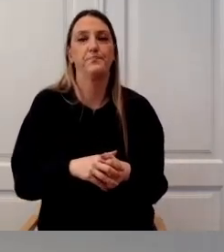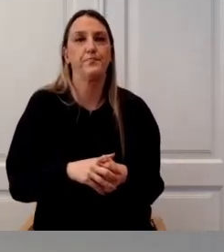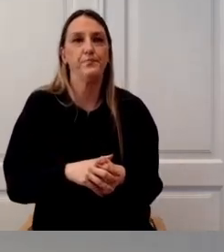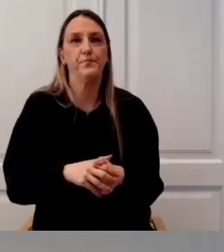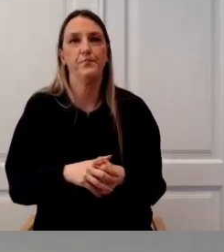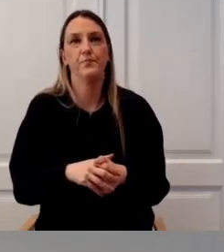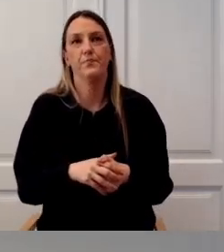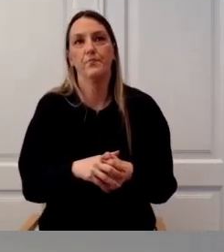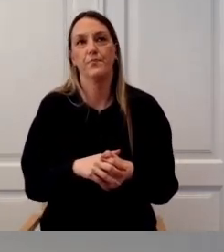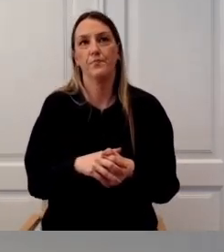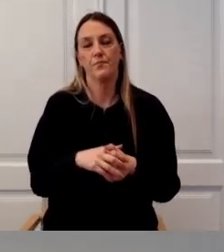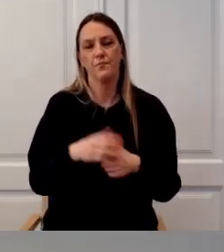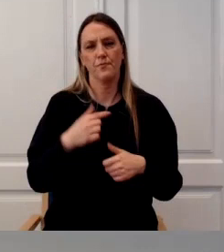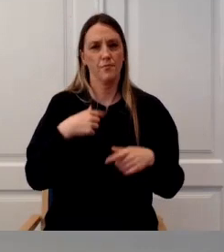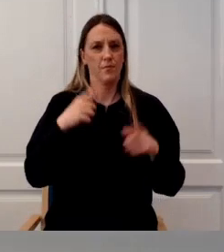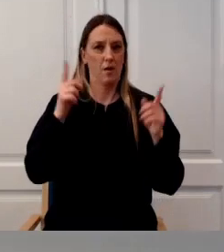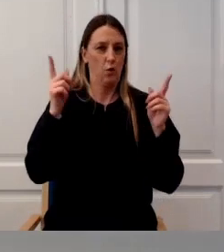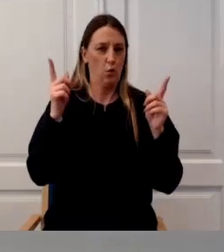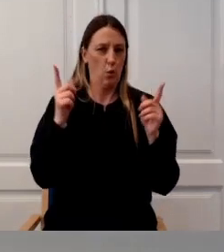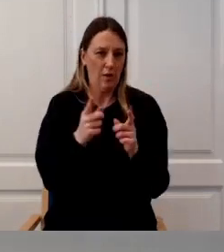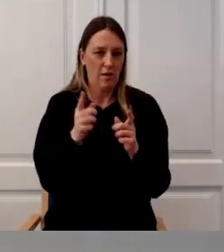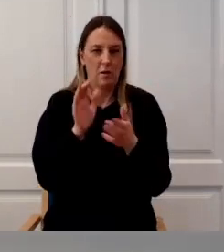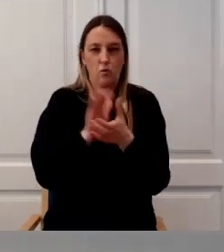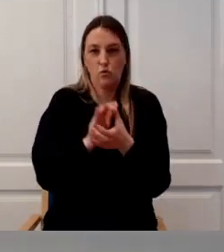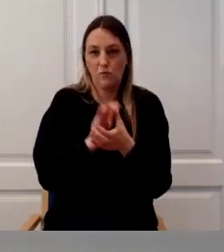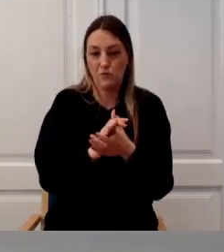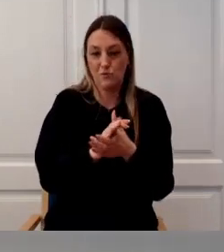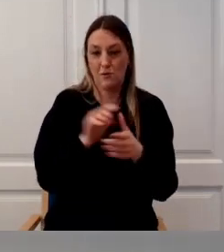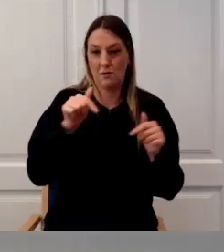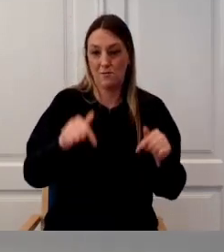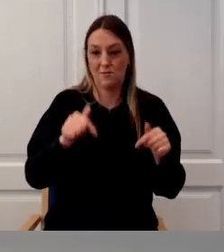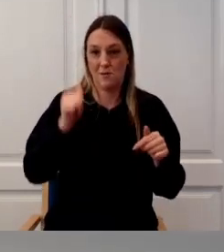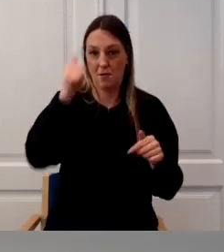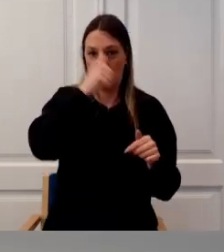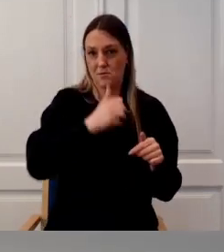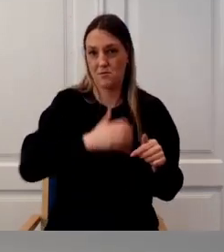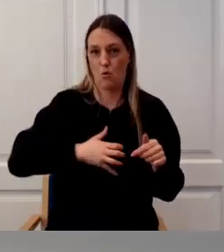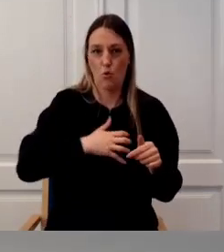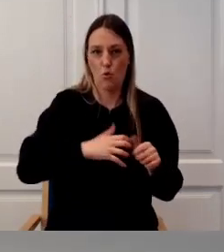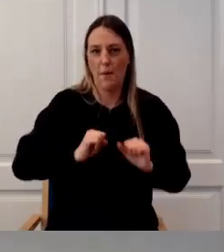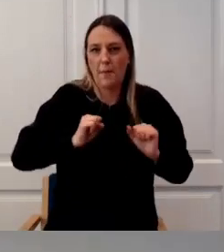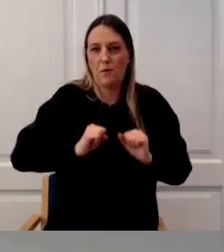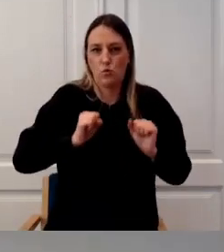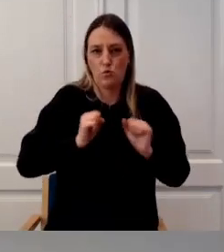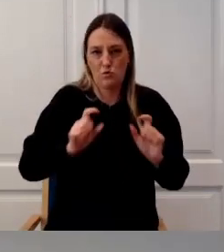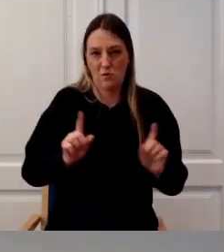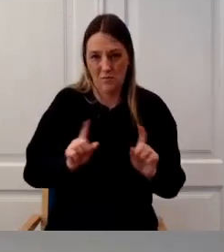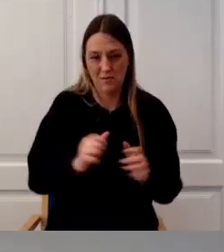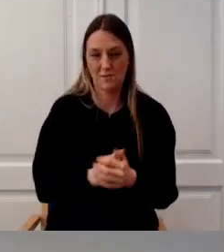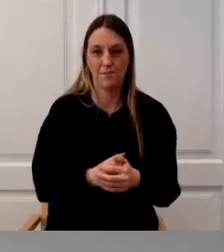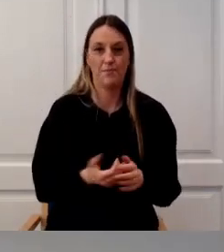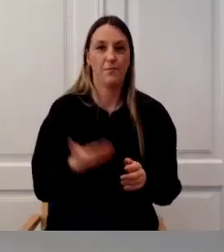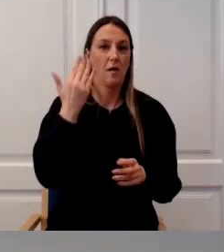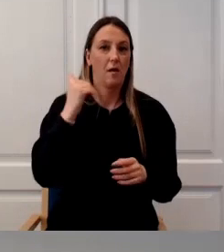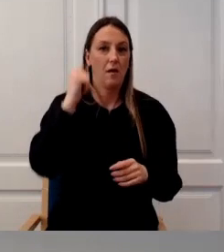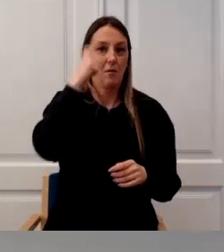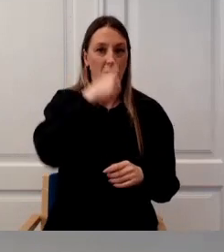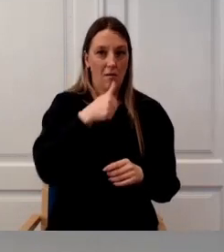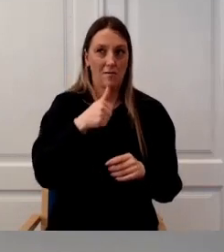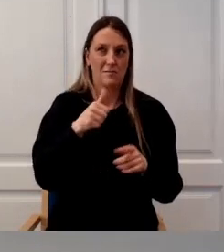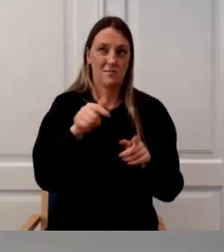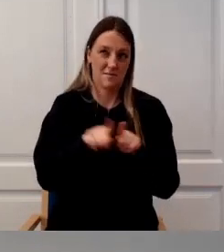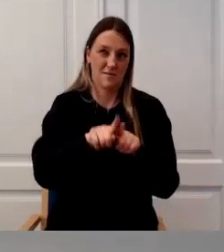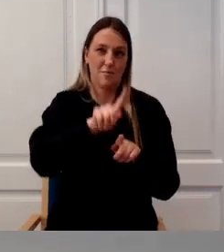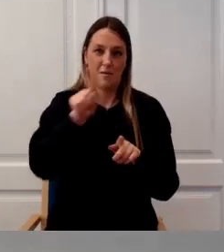Ma tutvustan väga lühidalt täna, mis on meie selle aasta olulised põhipingutused. Eelmine aastas samal ajal